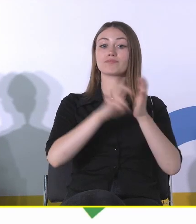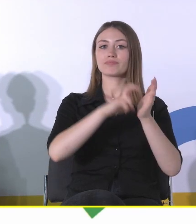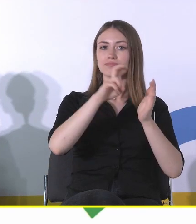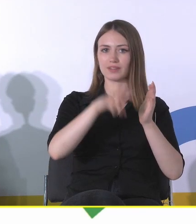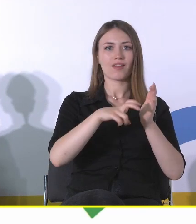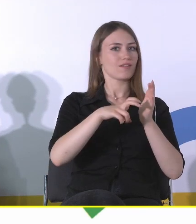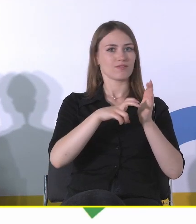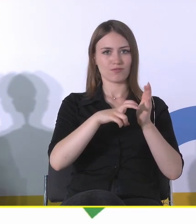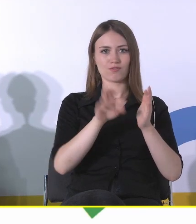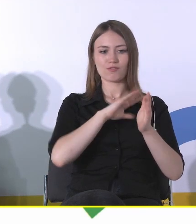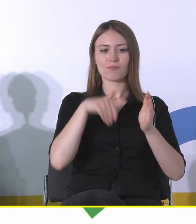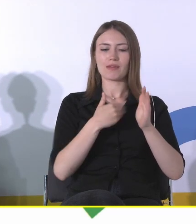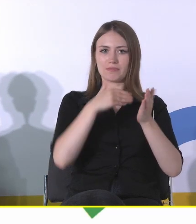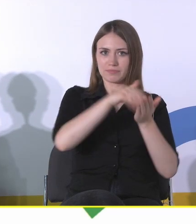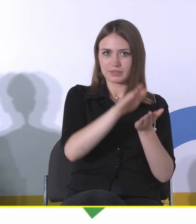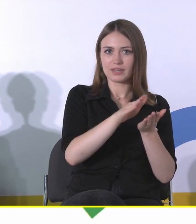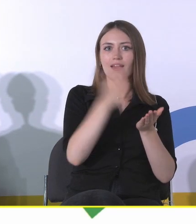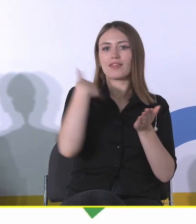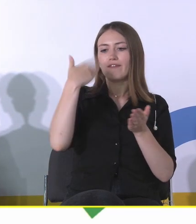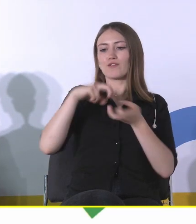kiedyś z różnymi problemami sobie radzono.